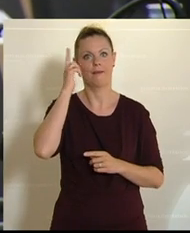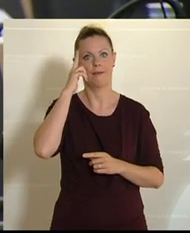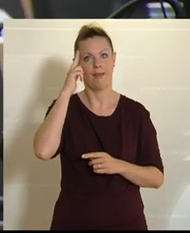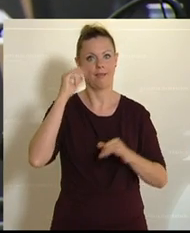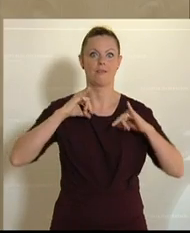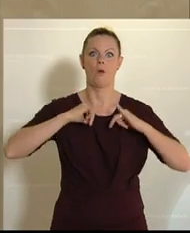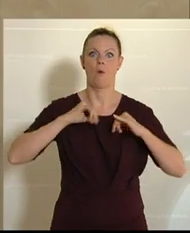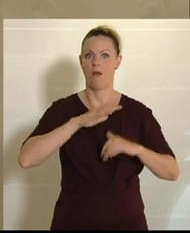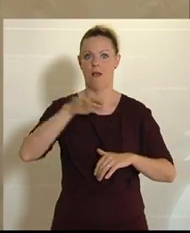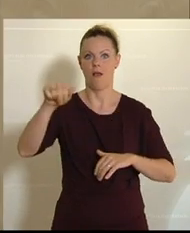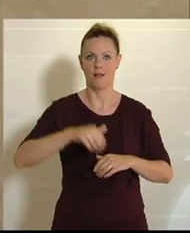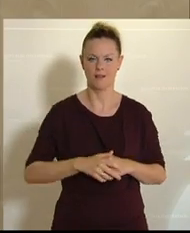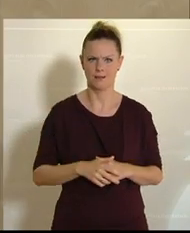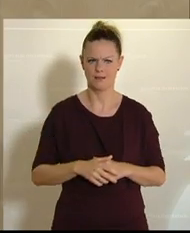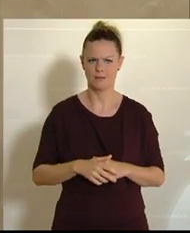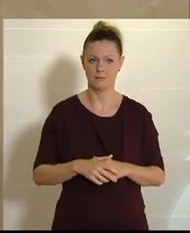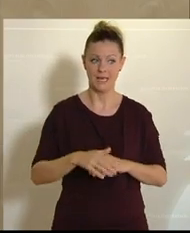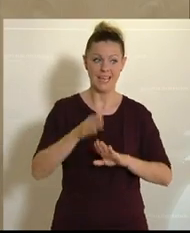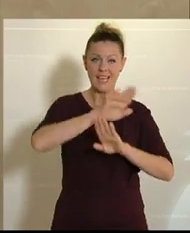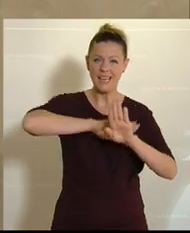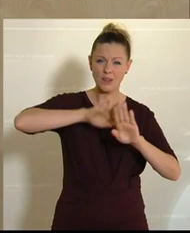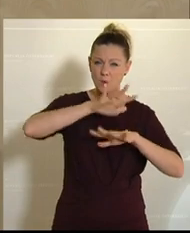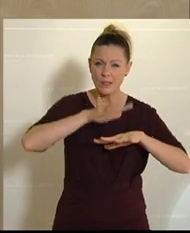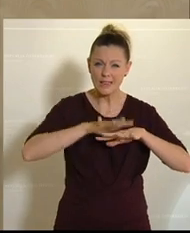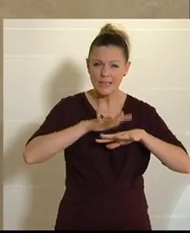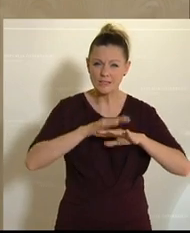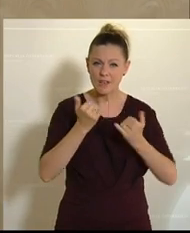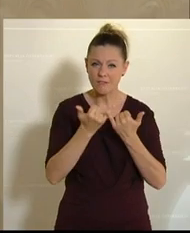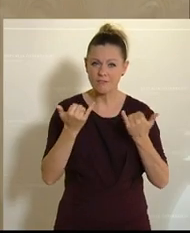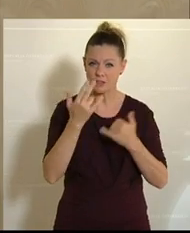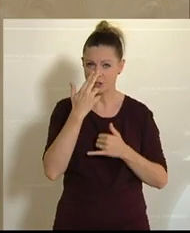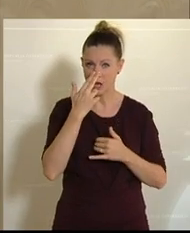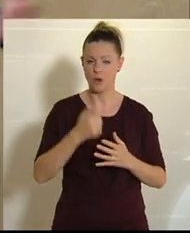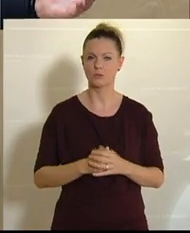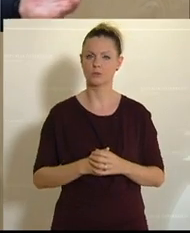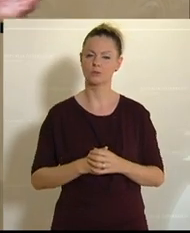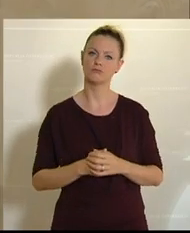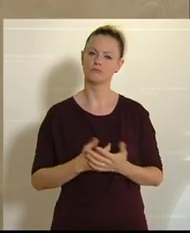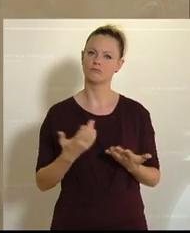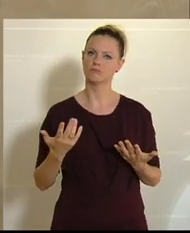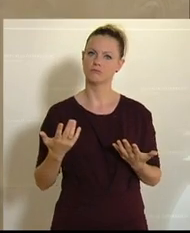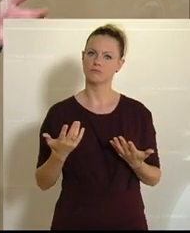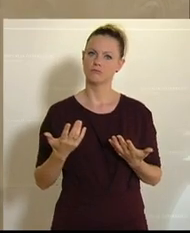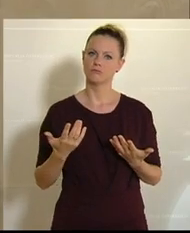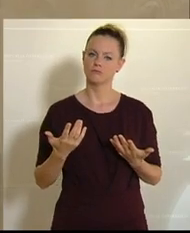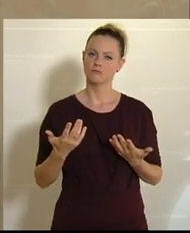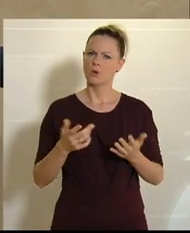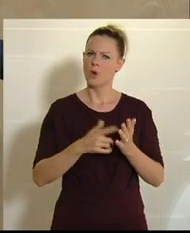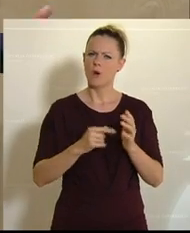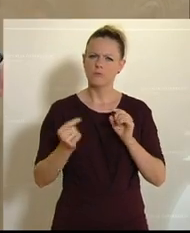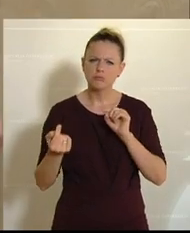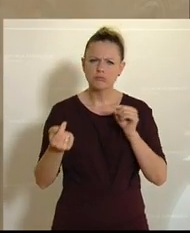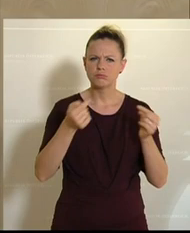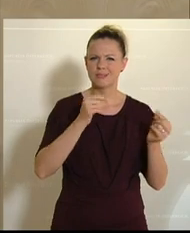stellen, was gibt es da für Netzwerke, die dahinter stecken. Die Netzwerke dieser sehr oft diskutierten